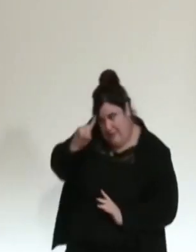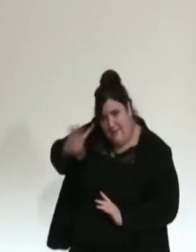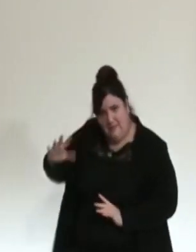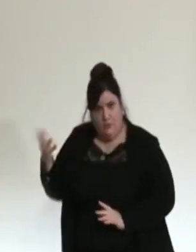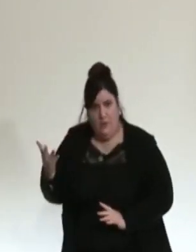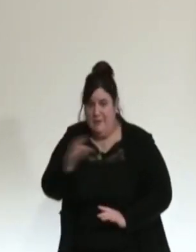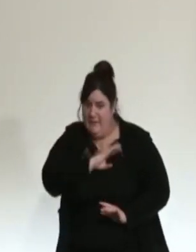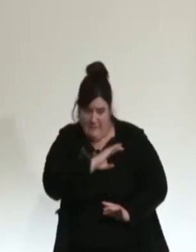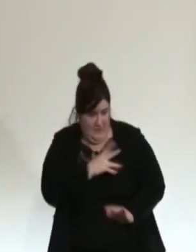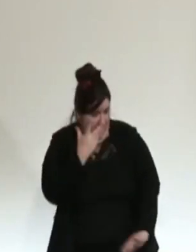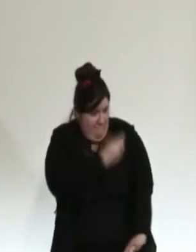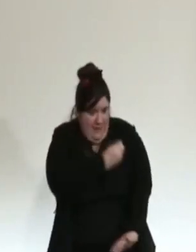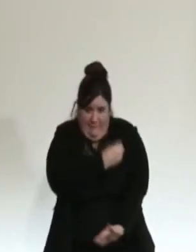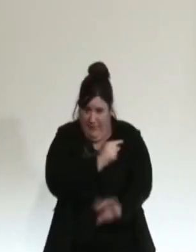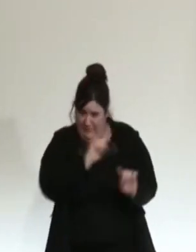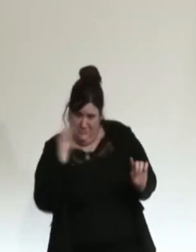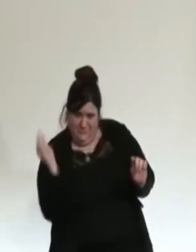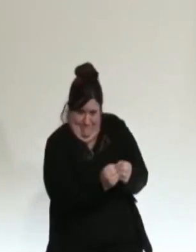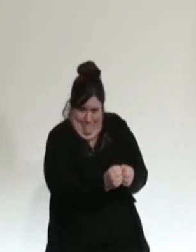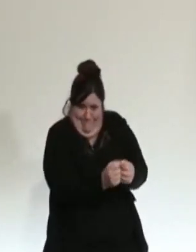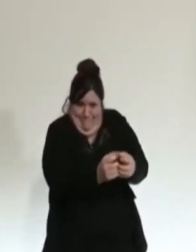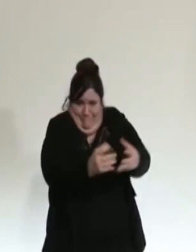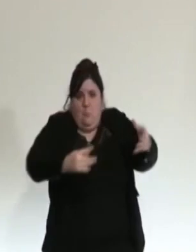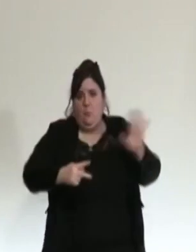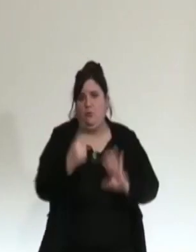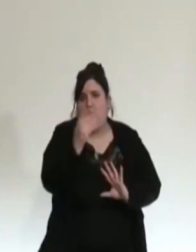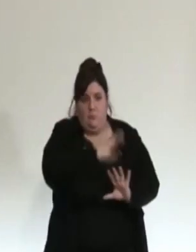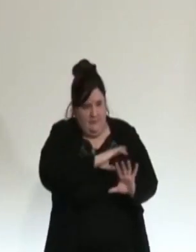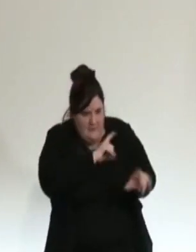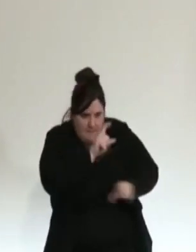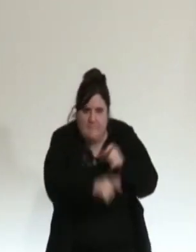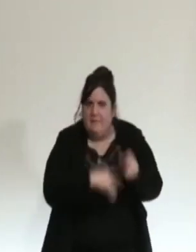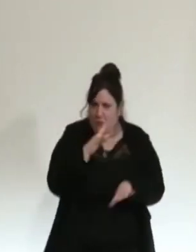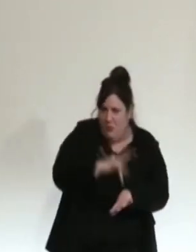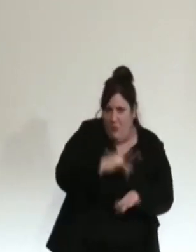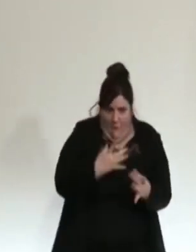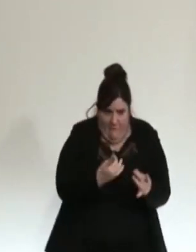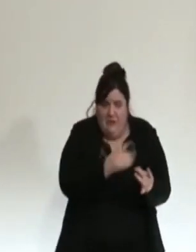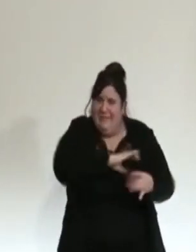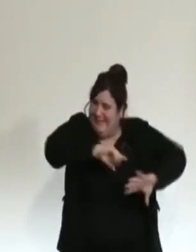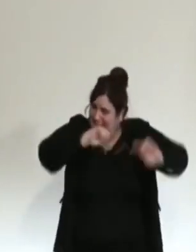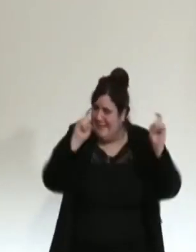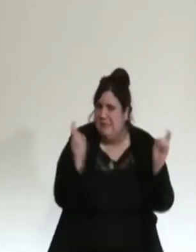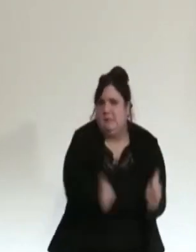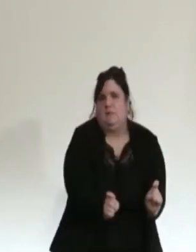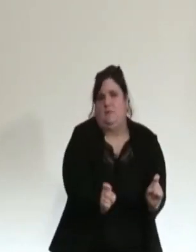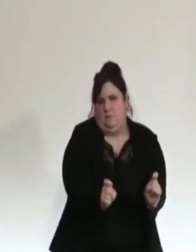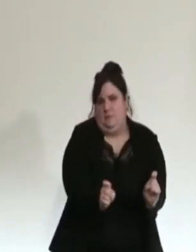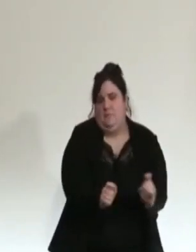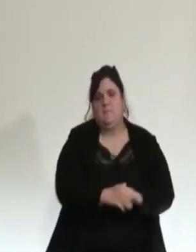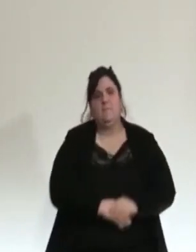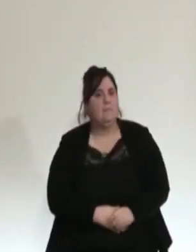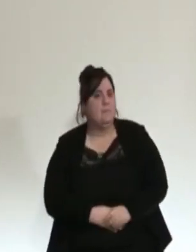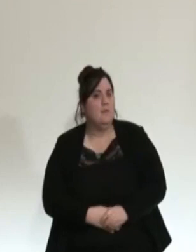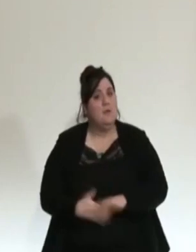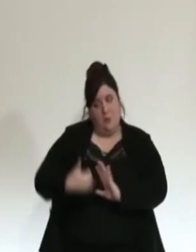de personnes fragiles pour limiter l'impact sanitaire dans notre pays le plus tôt possible. En effet, en février,